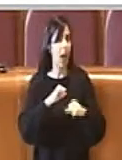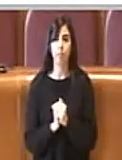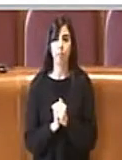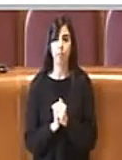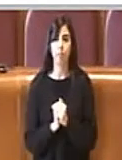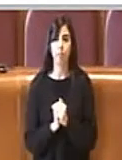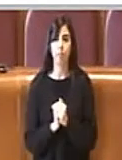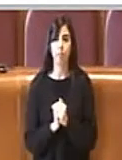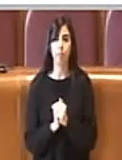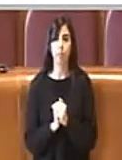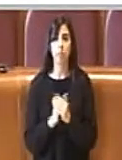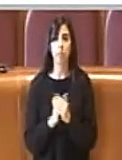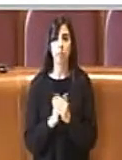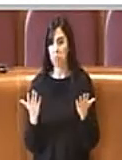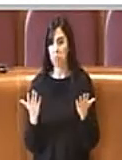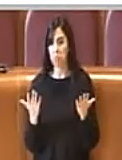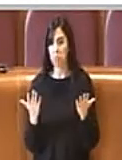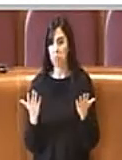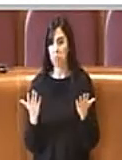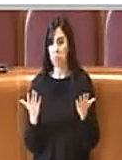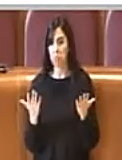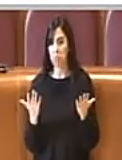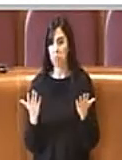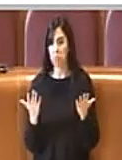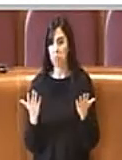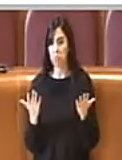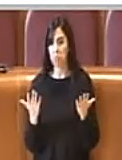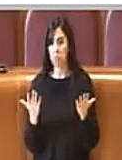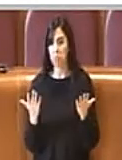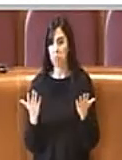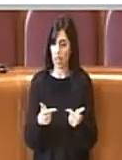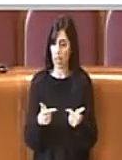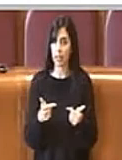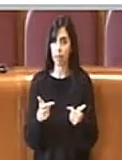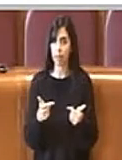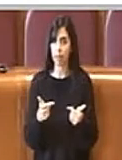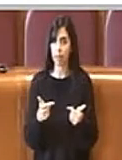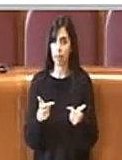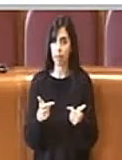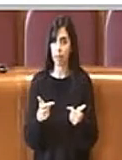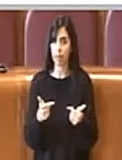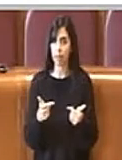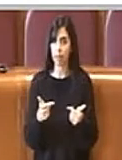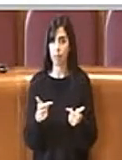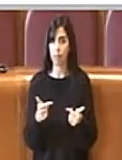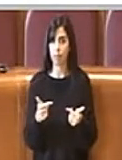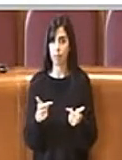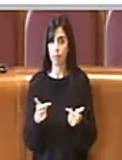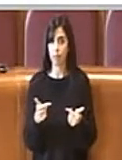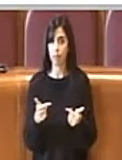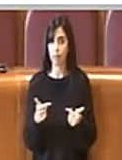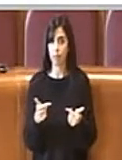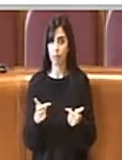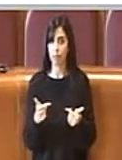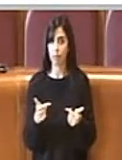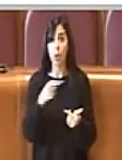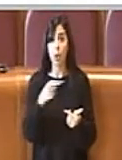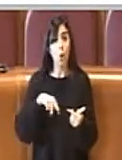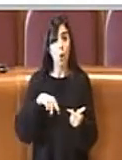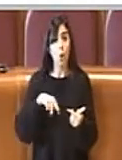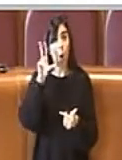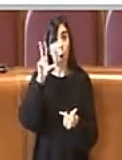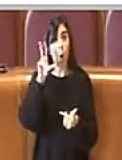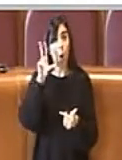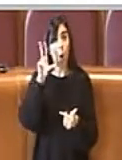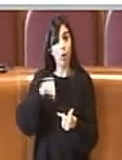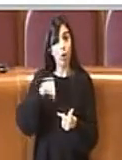Tanto per essere molto chiari, la conoscenza che noi abbiamo su questo è ovvio che